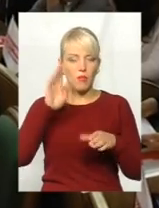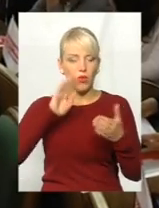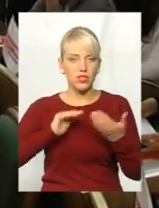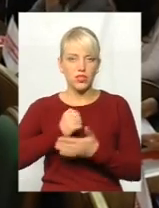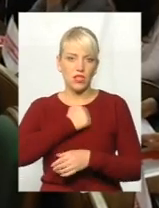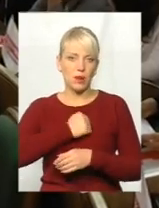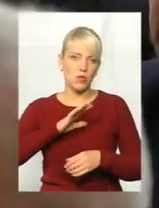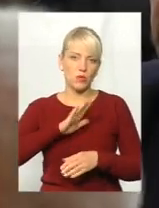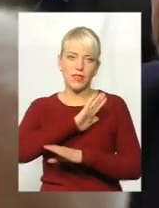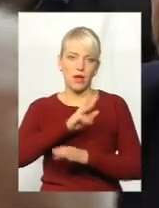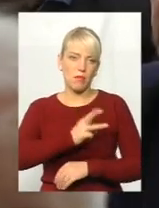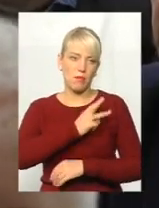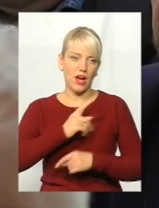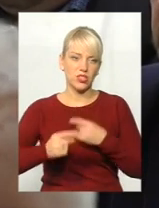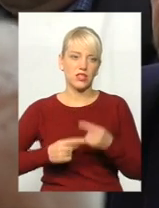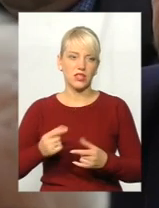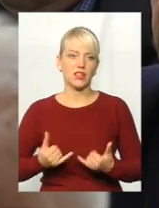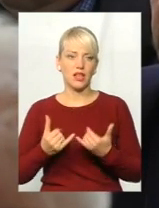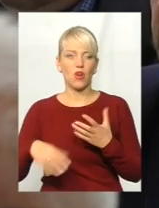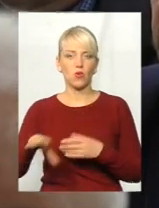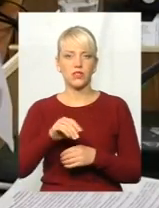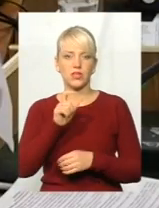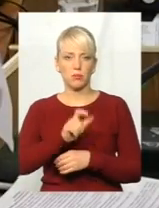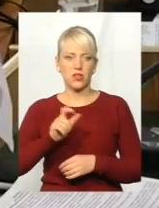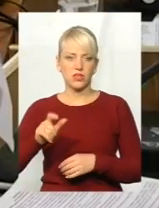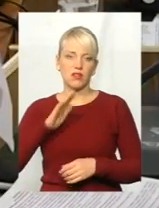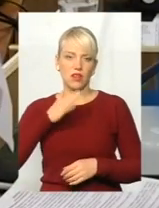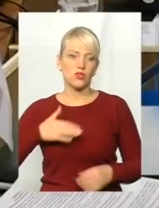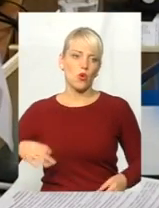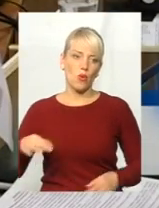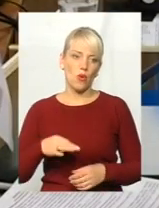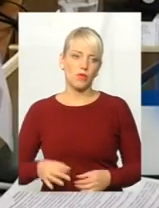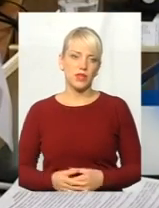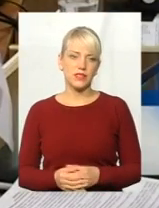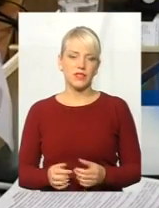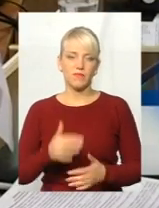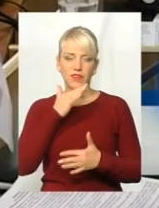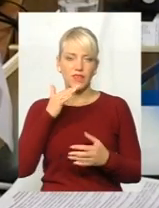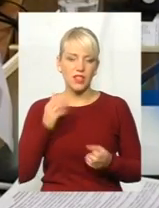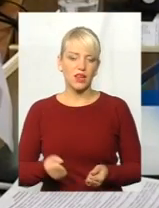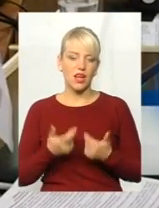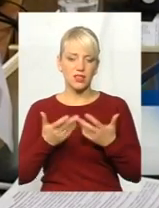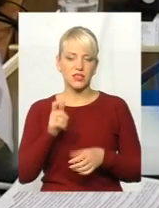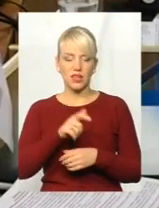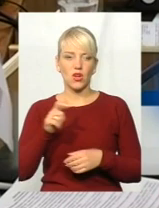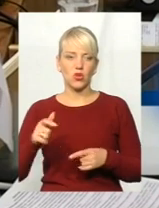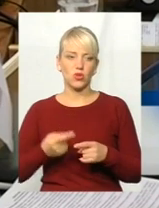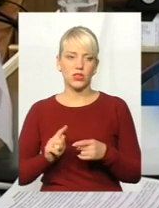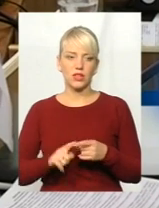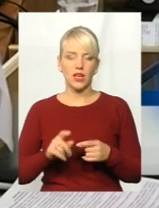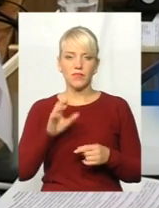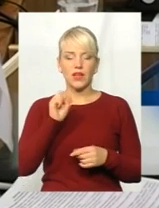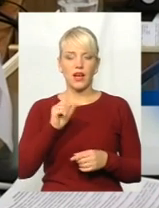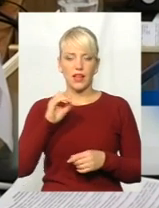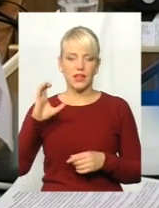небажані наслідки для усіх мешканців області. Надзвичайно велика кількість людей приїхала з АТО в Мельницької атомної